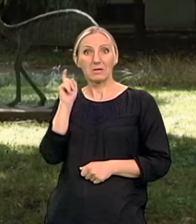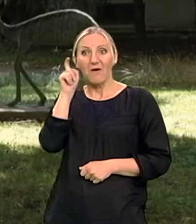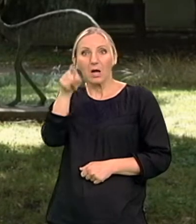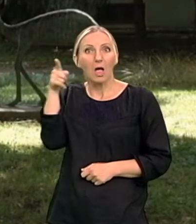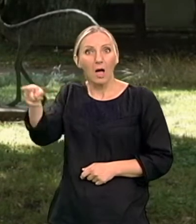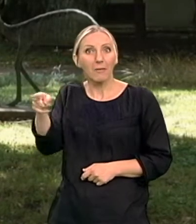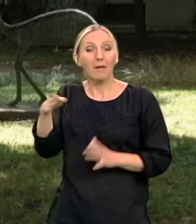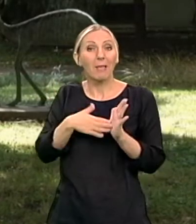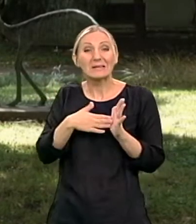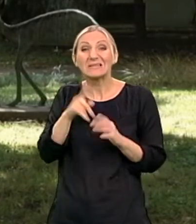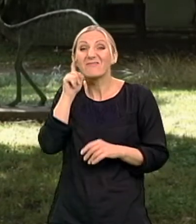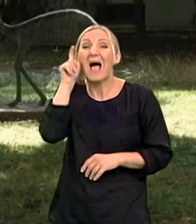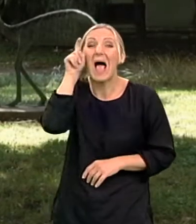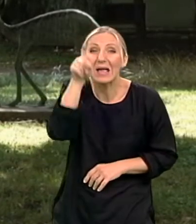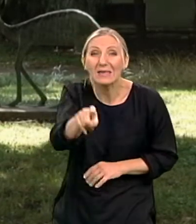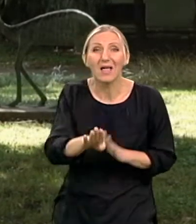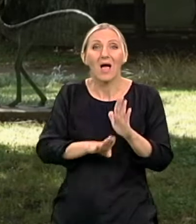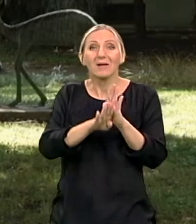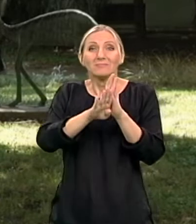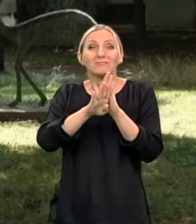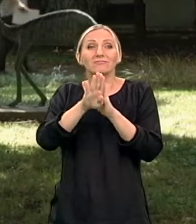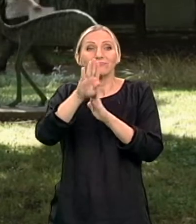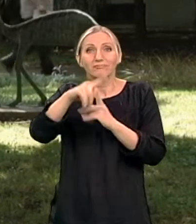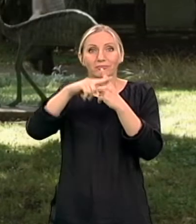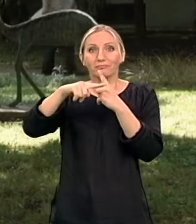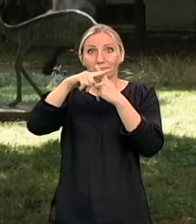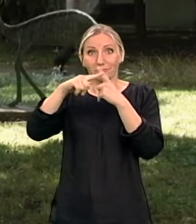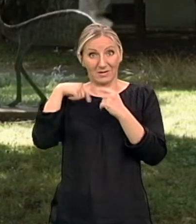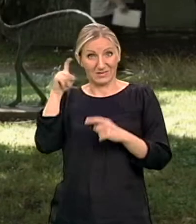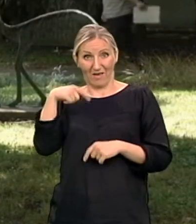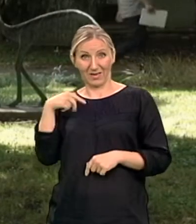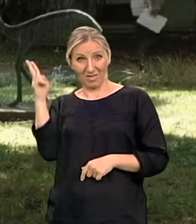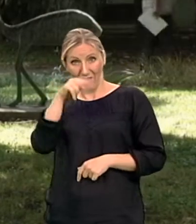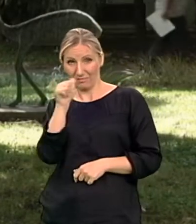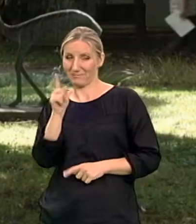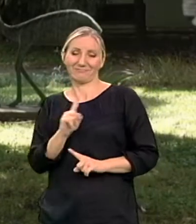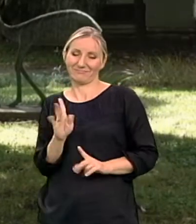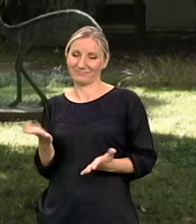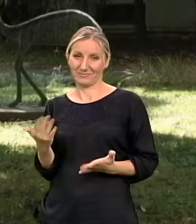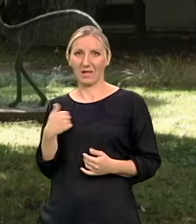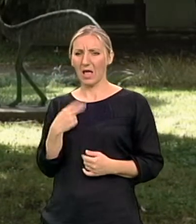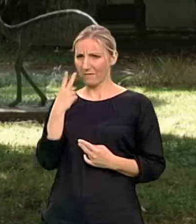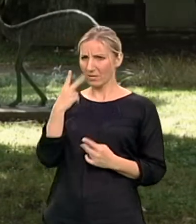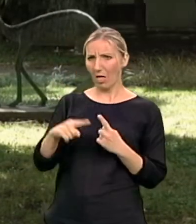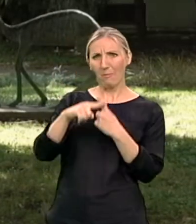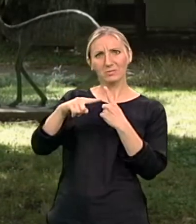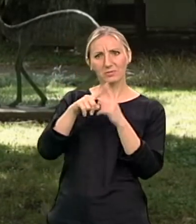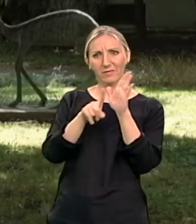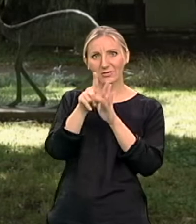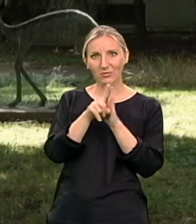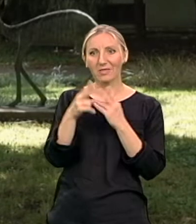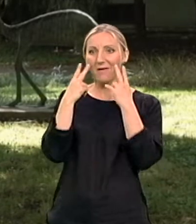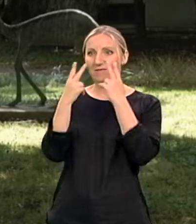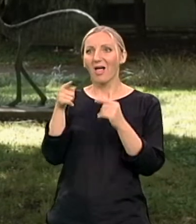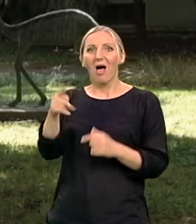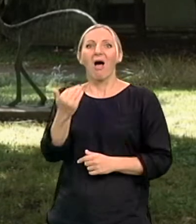Milica je svaki dan napredovala. Svaki dan sam vidjela samo pozitivne rezultate, vidjela osmih na njenom licu. Na mom nisam